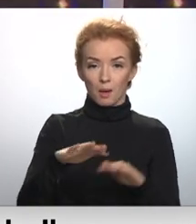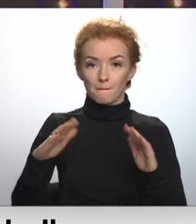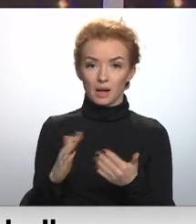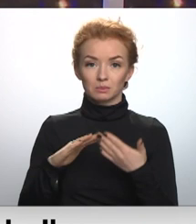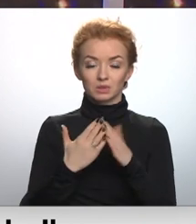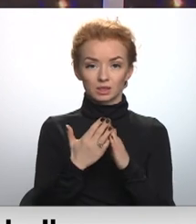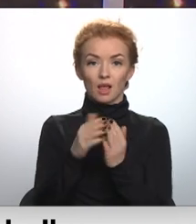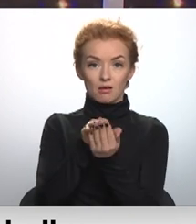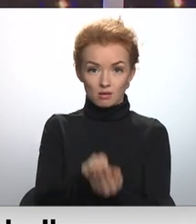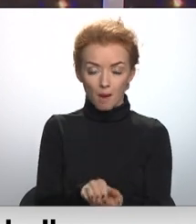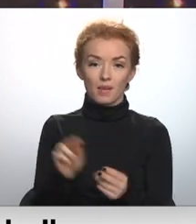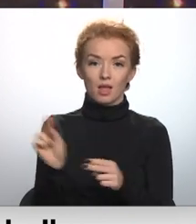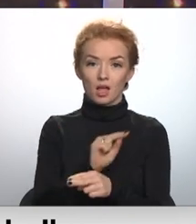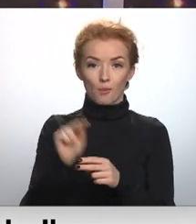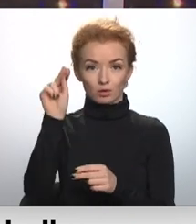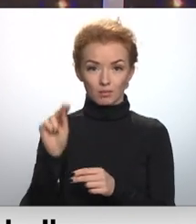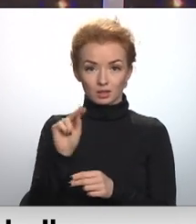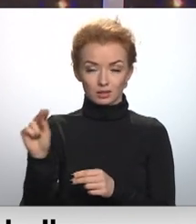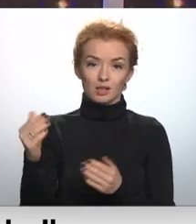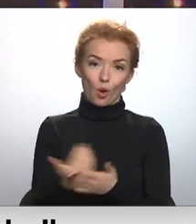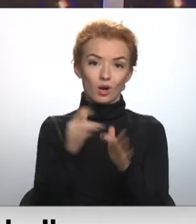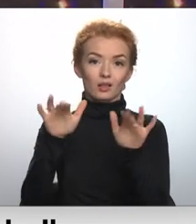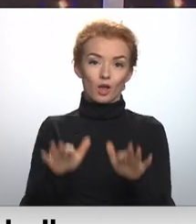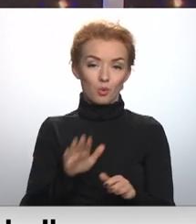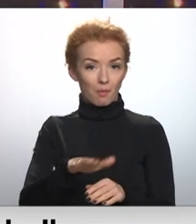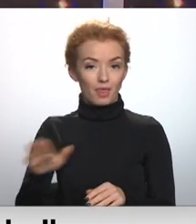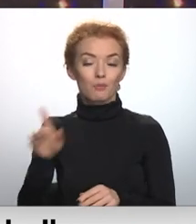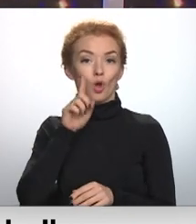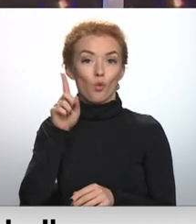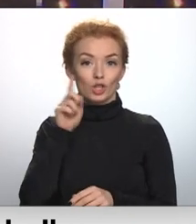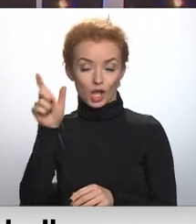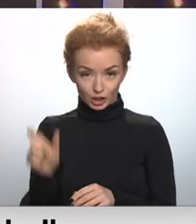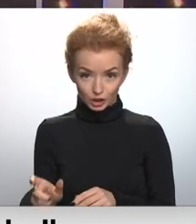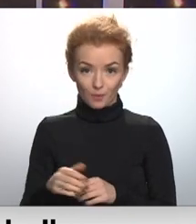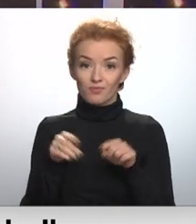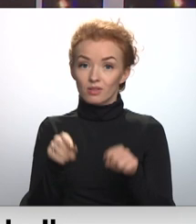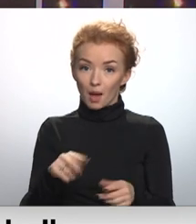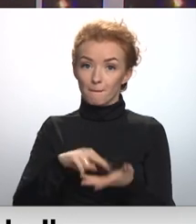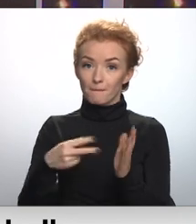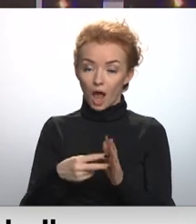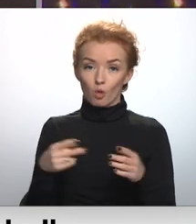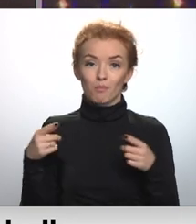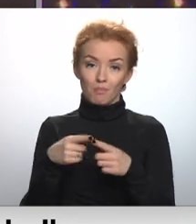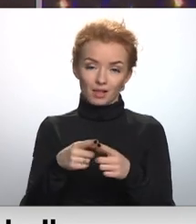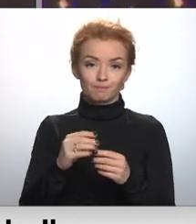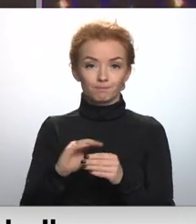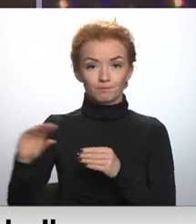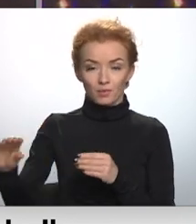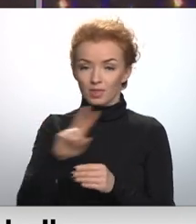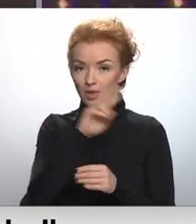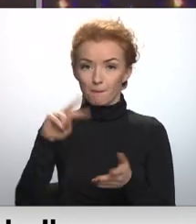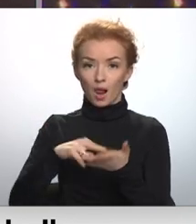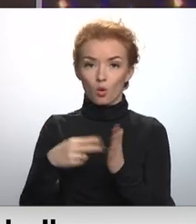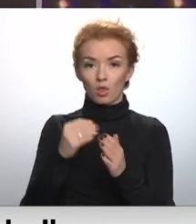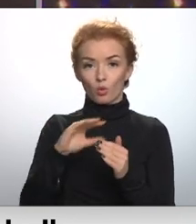remonts katedrālē, jauni datori bērniem un jauniešiem. Šādiem ērķiem saimas deputāti plāno veltīt līdzekļus neparedzētiem gadījumiem